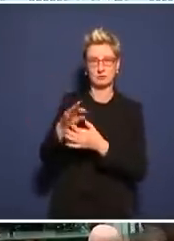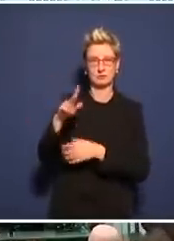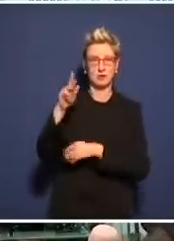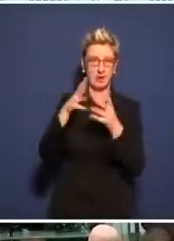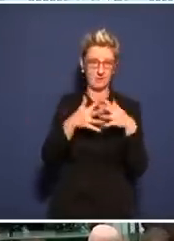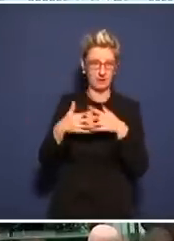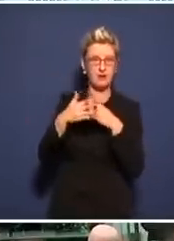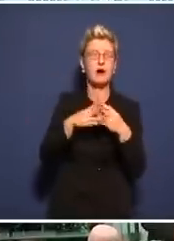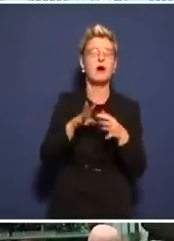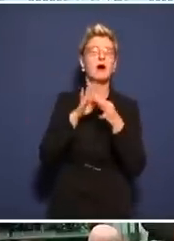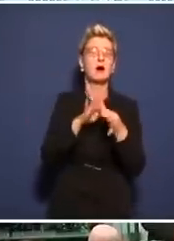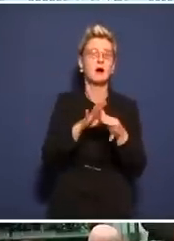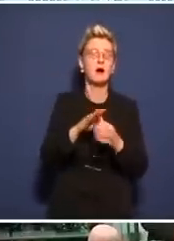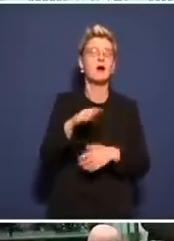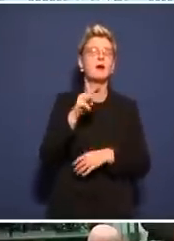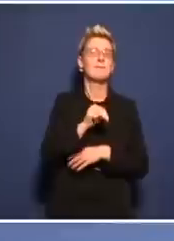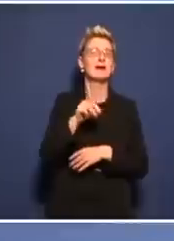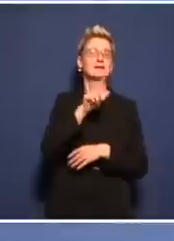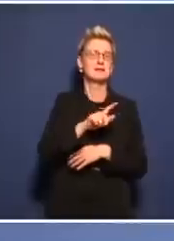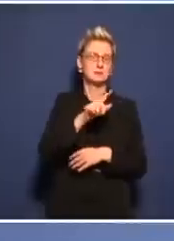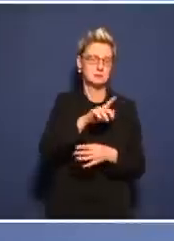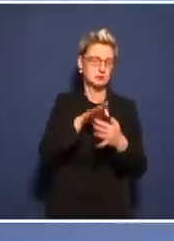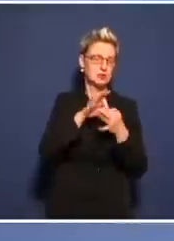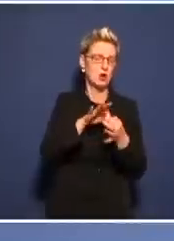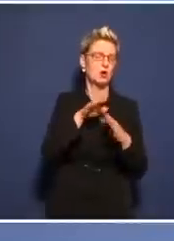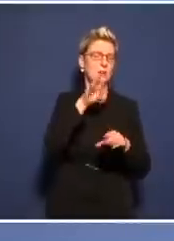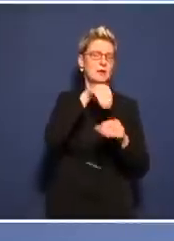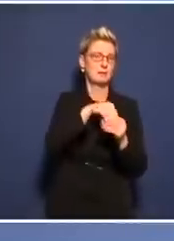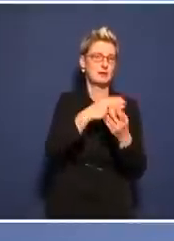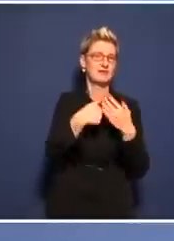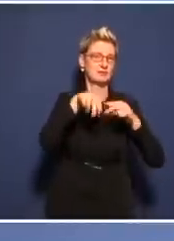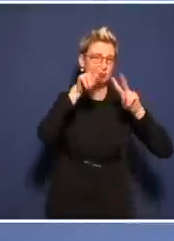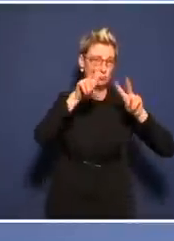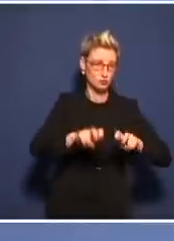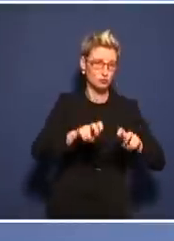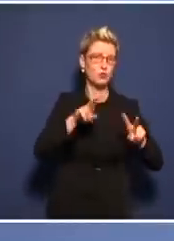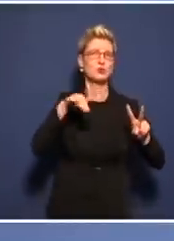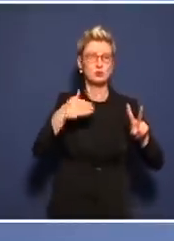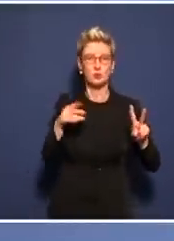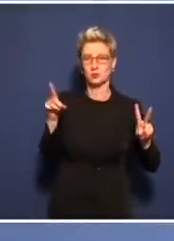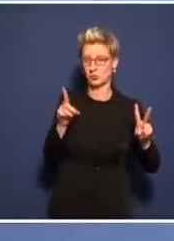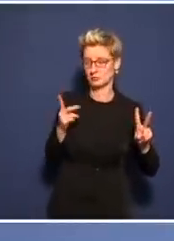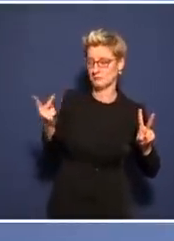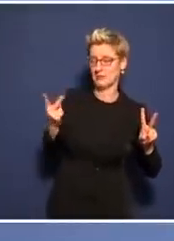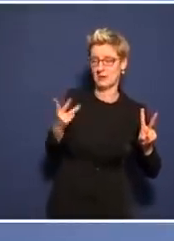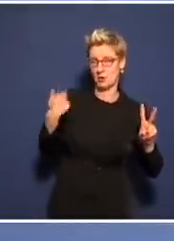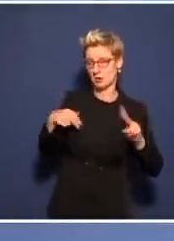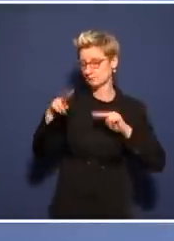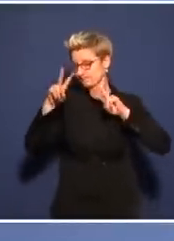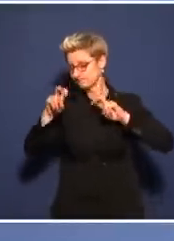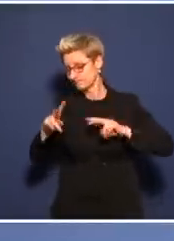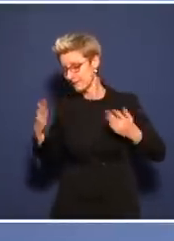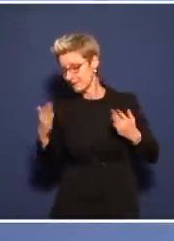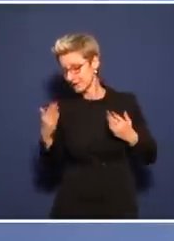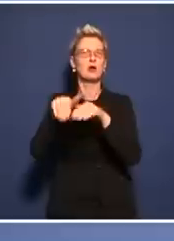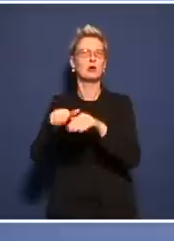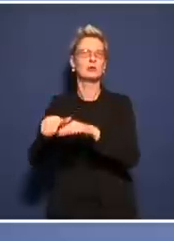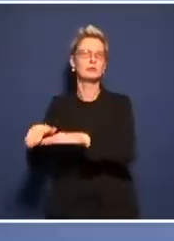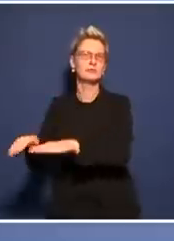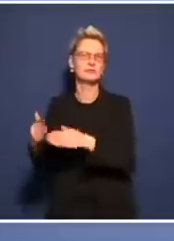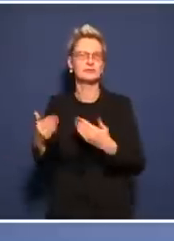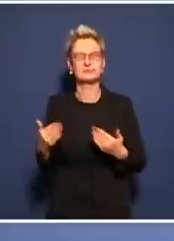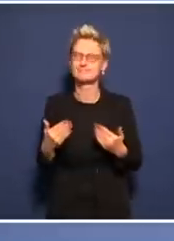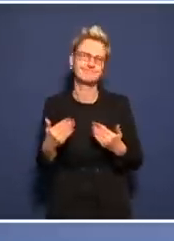denjenigen beraten lässt, die Corona, ja, ich sage das böse Wort, Fanatiker sind in meinen Augen, zumindest zu einem relativ großen Teil.